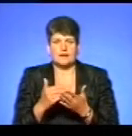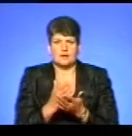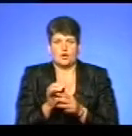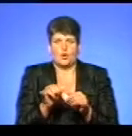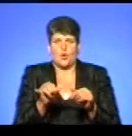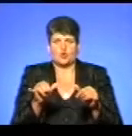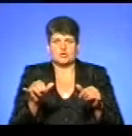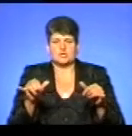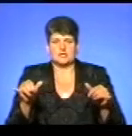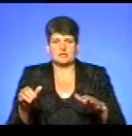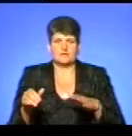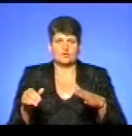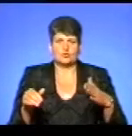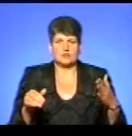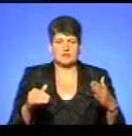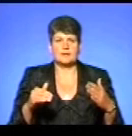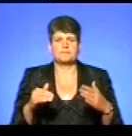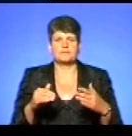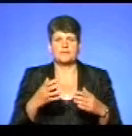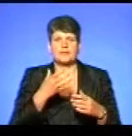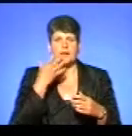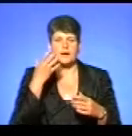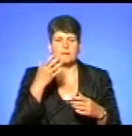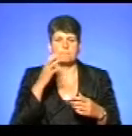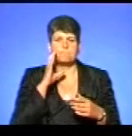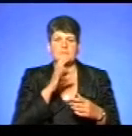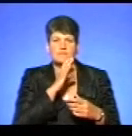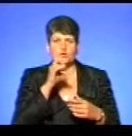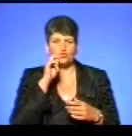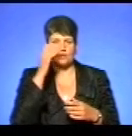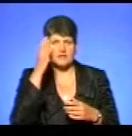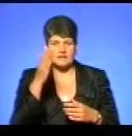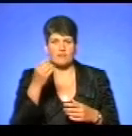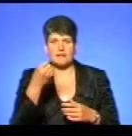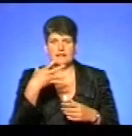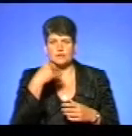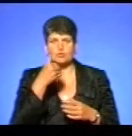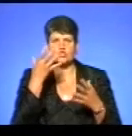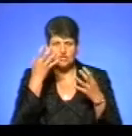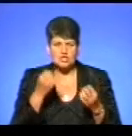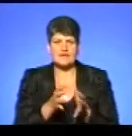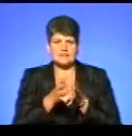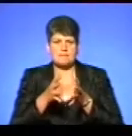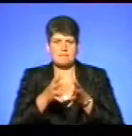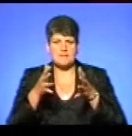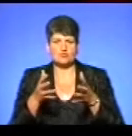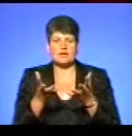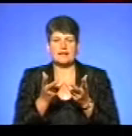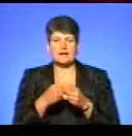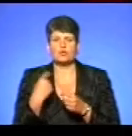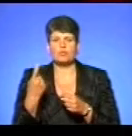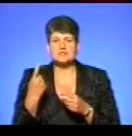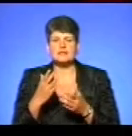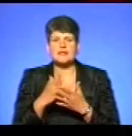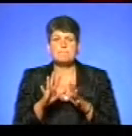поширення в сторону північної частини України. Так, далі в 2015 році ще збільшується кількість областей, і хоплюється